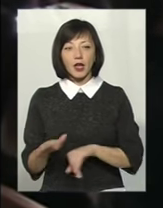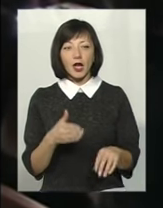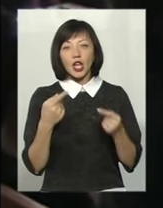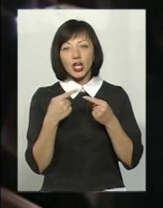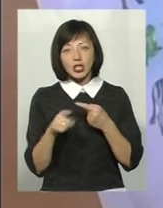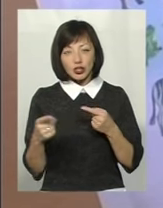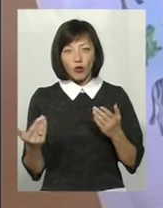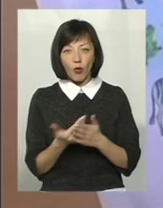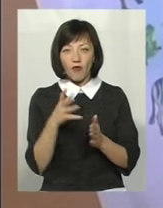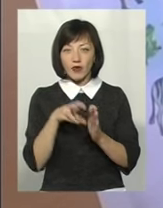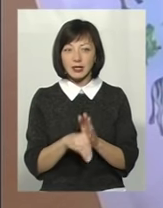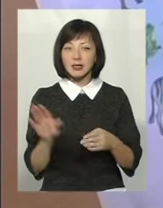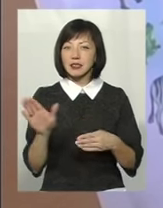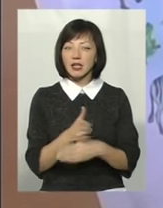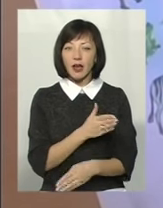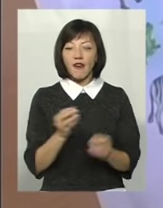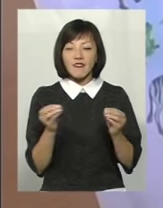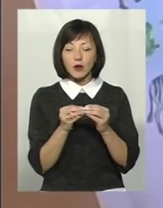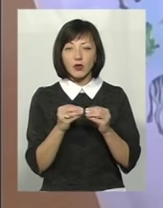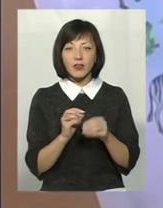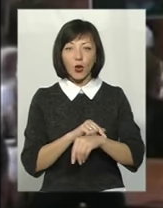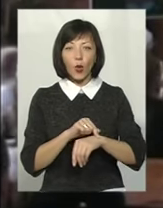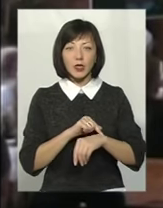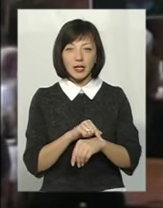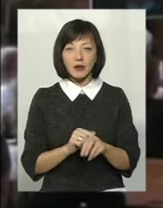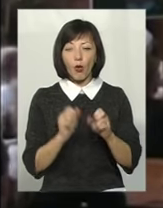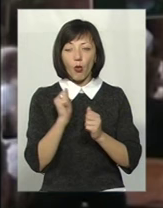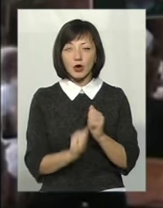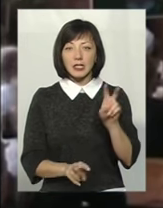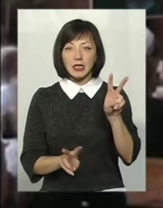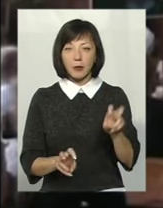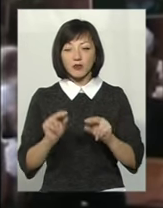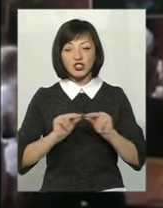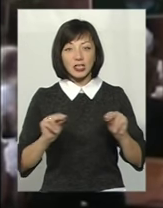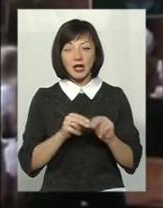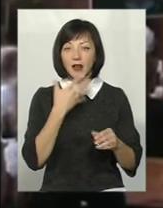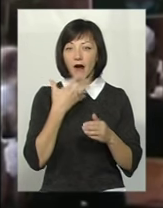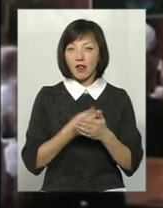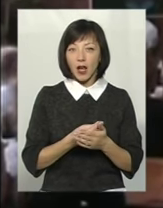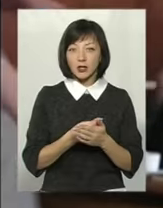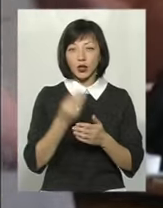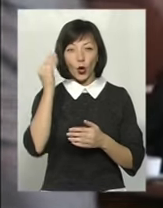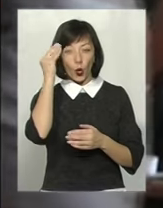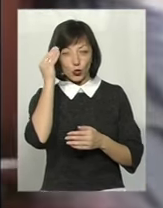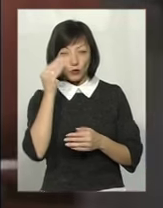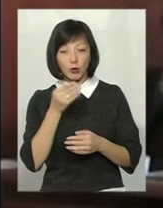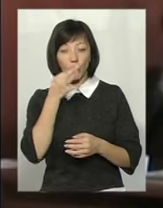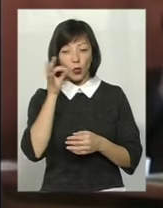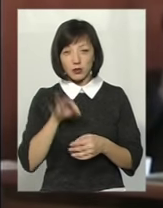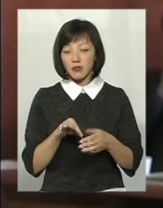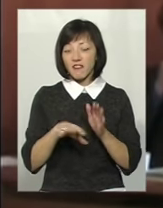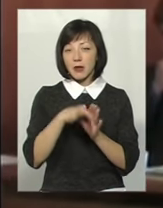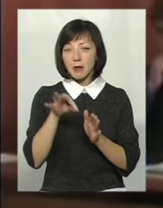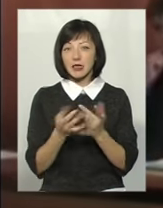фіксованої кількості годин на вивчення кожної теми. Відтепер учитель на власний розсуд та досвід свого класу може самостійно вибирати,